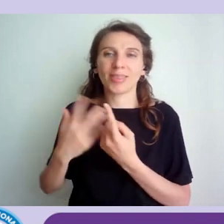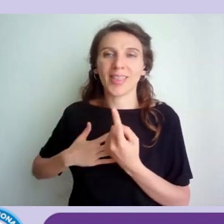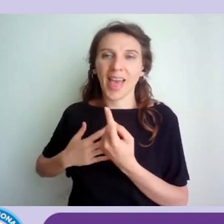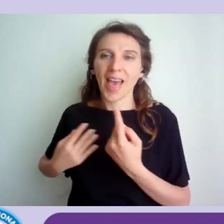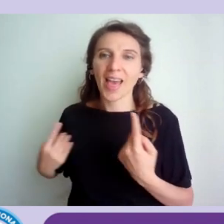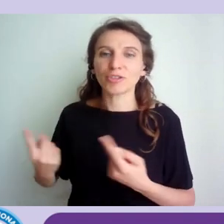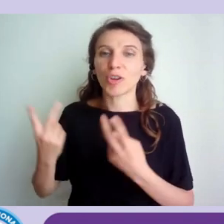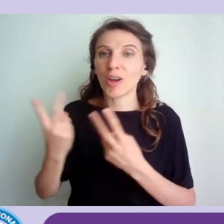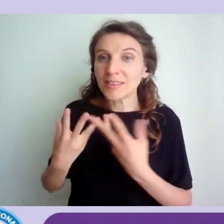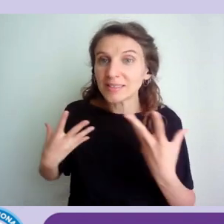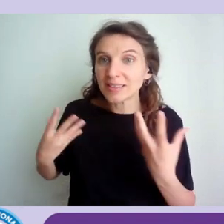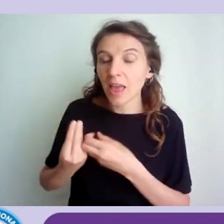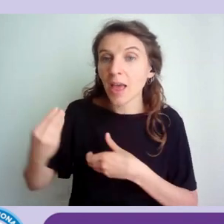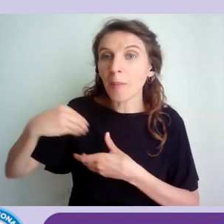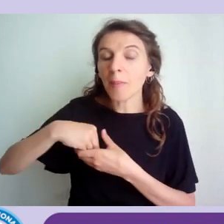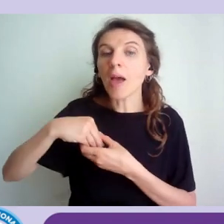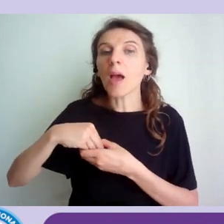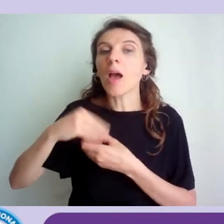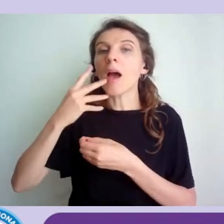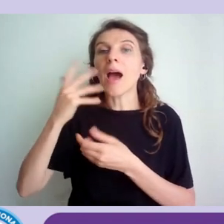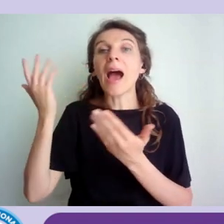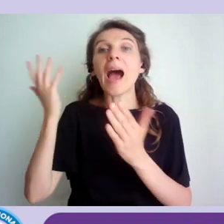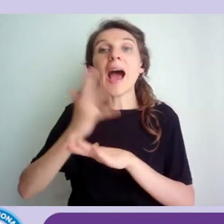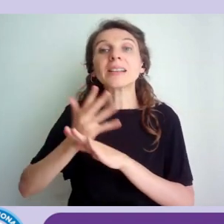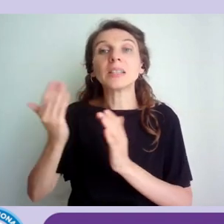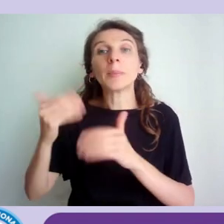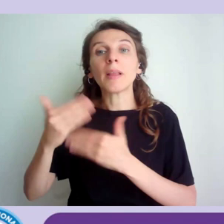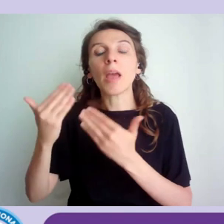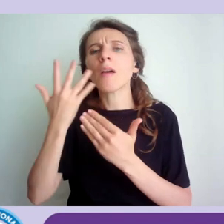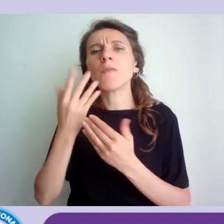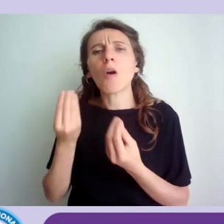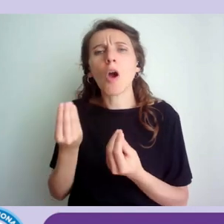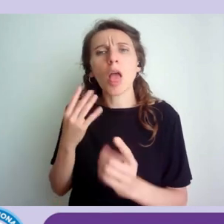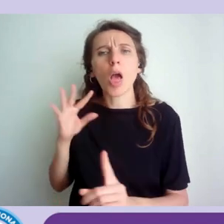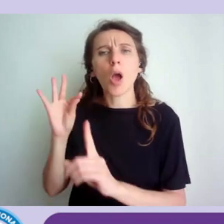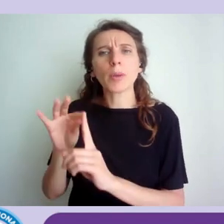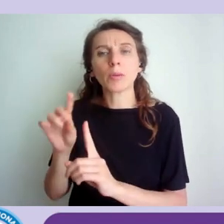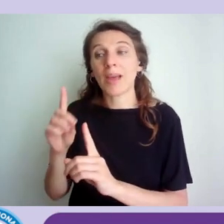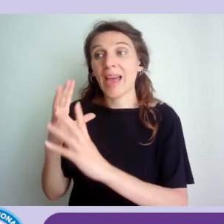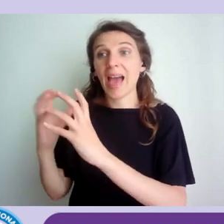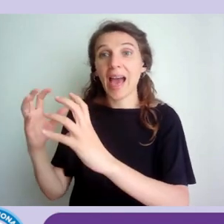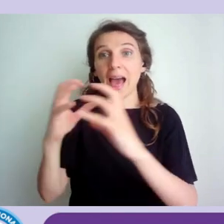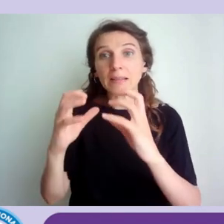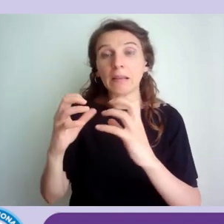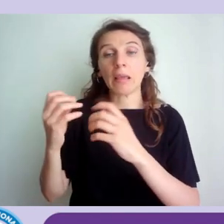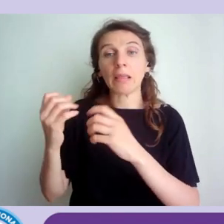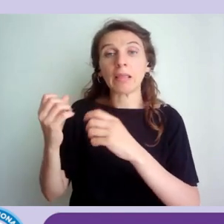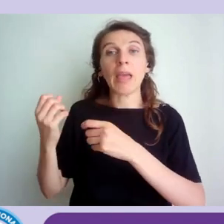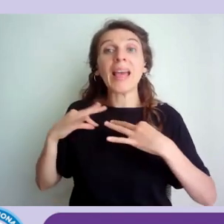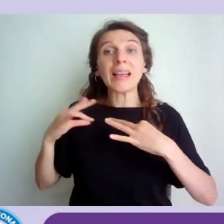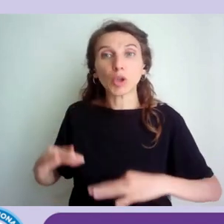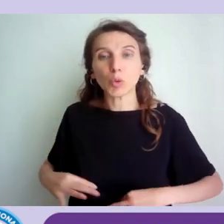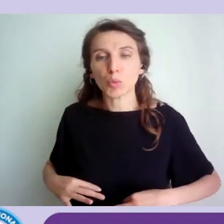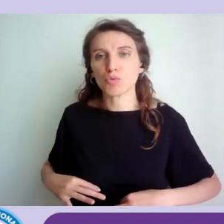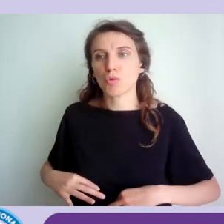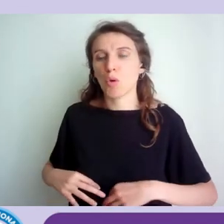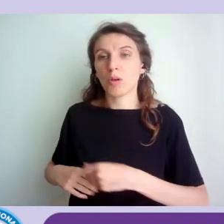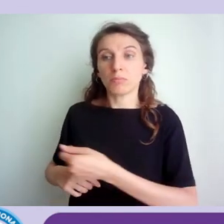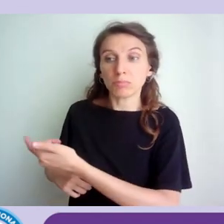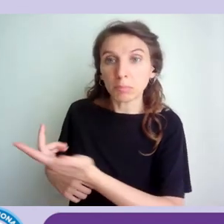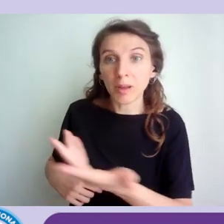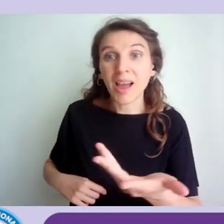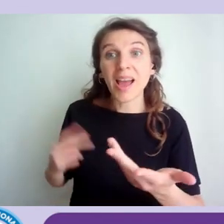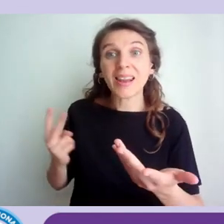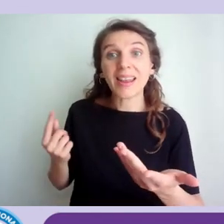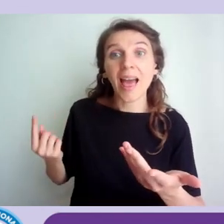vuole essere proprio a fianco e a supporto delle aziende delle istituzioni per far sì che ci